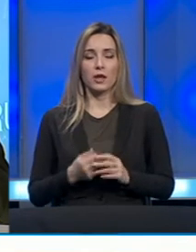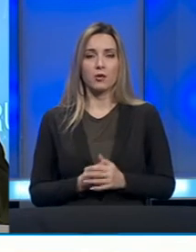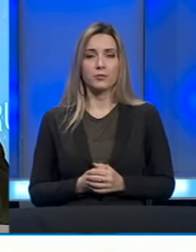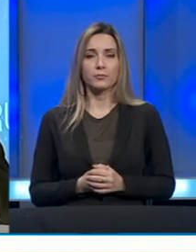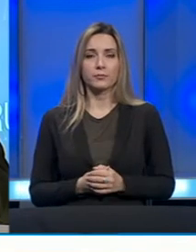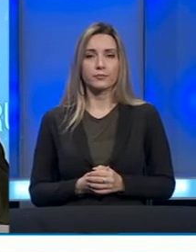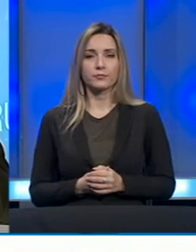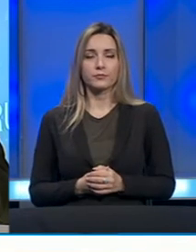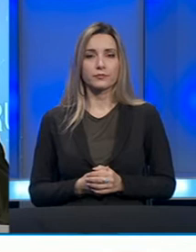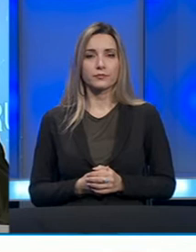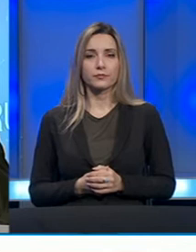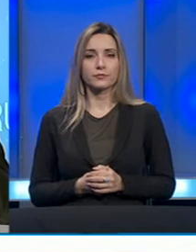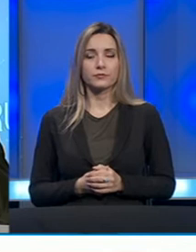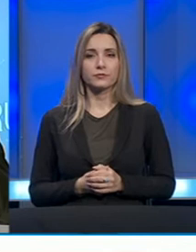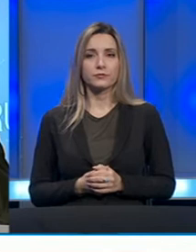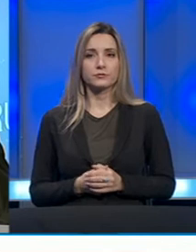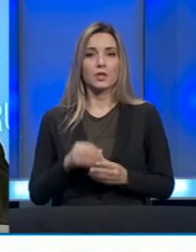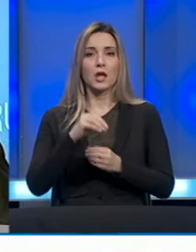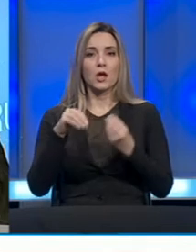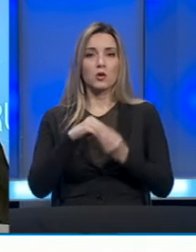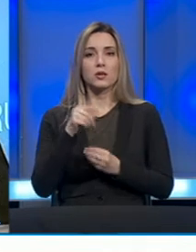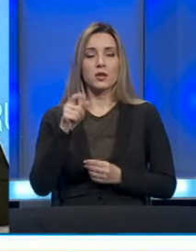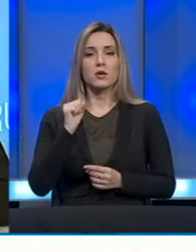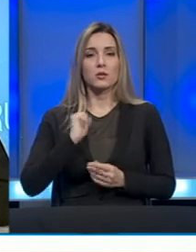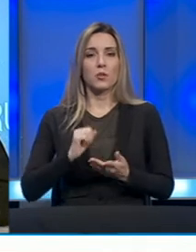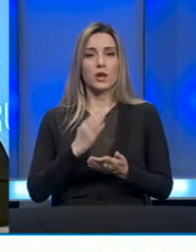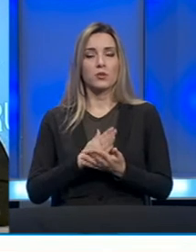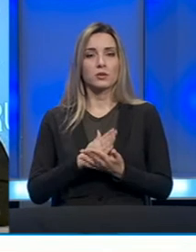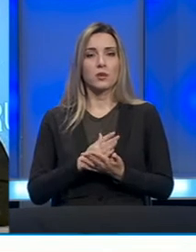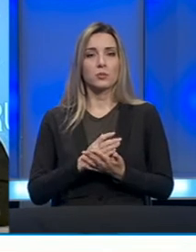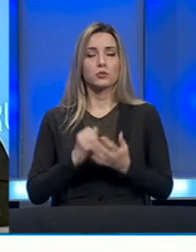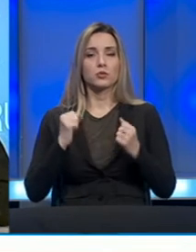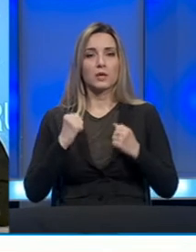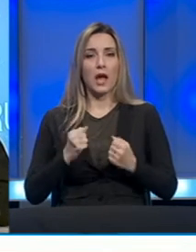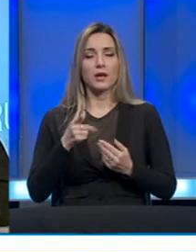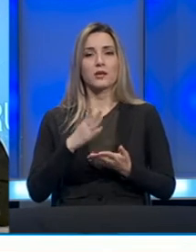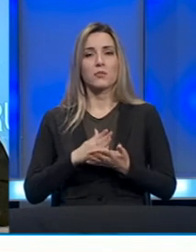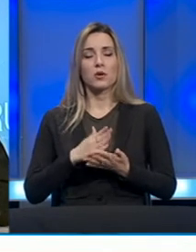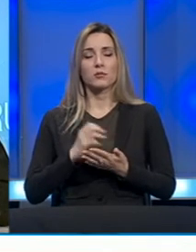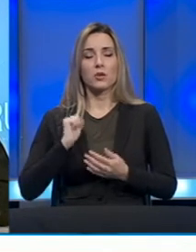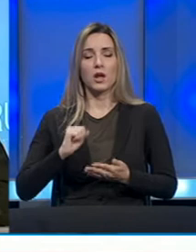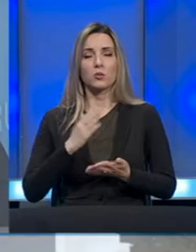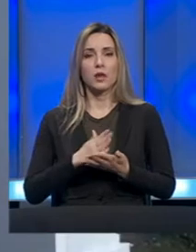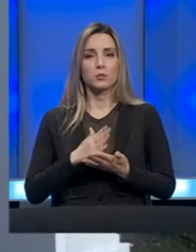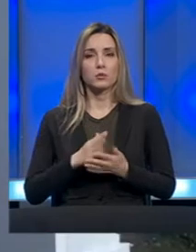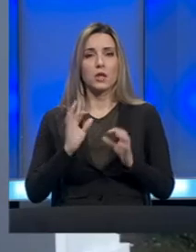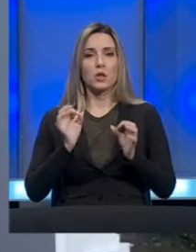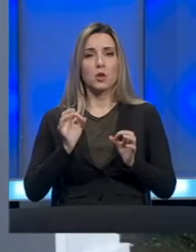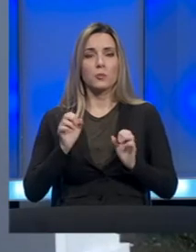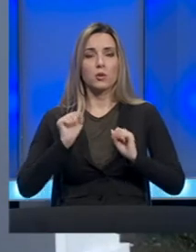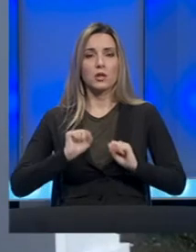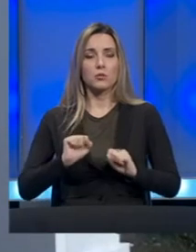Da, znači i roditelji, oni moraju da budu jaki, moraju da budu dobrog